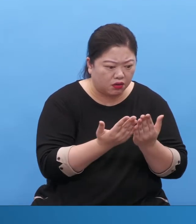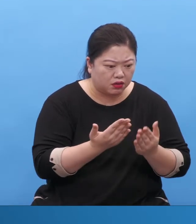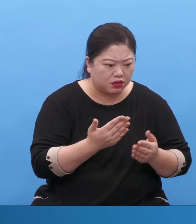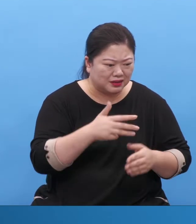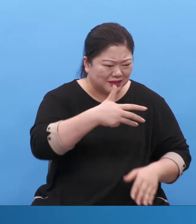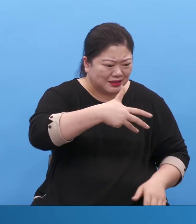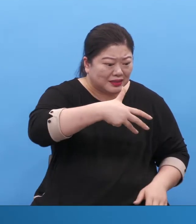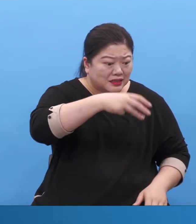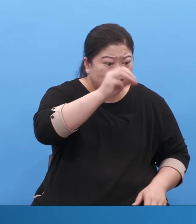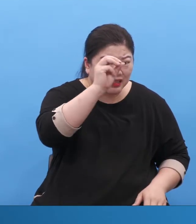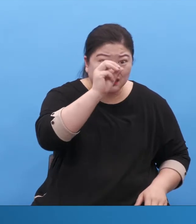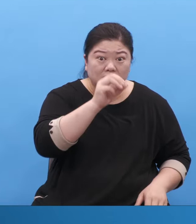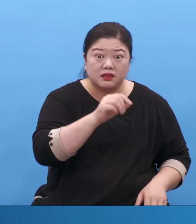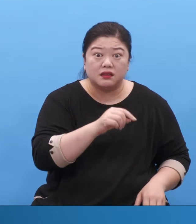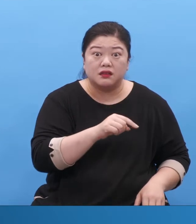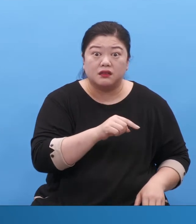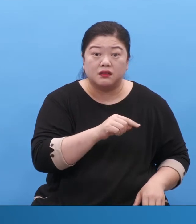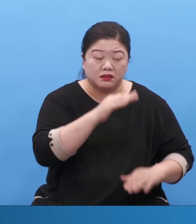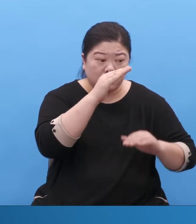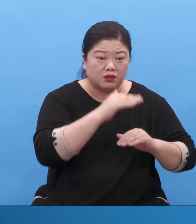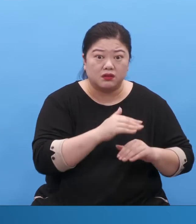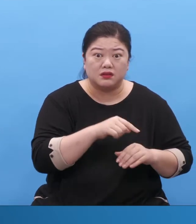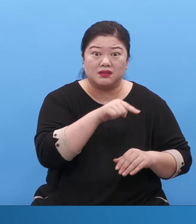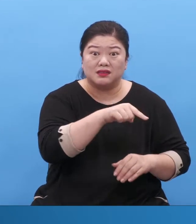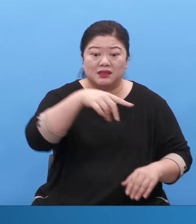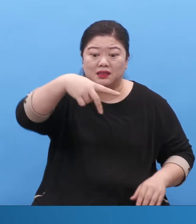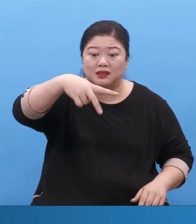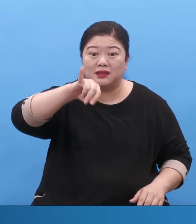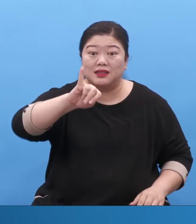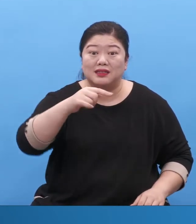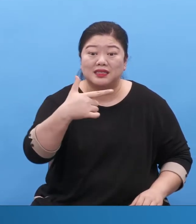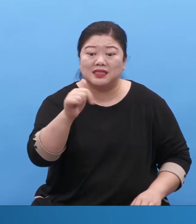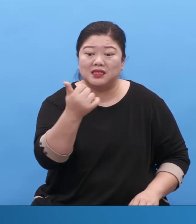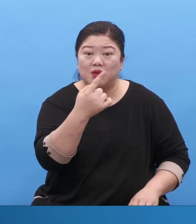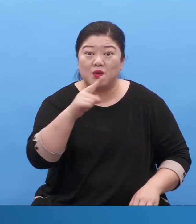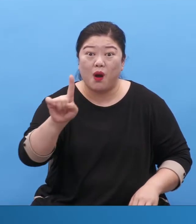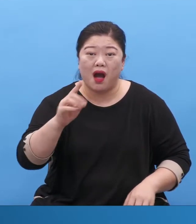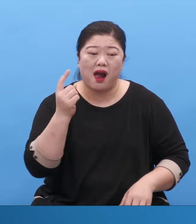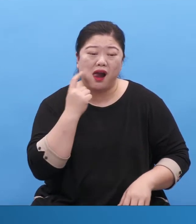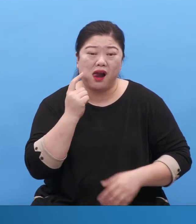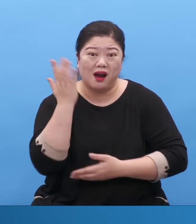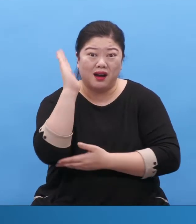장세계는 신하다 말도 안 되는 소리 똑같은 지금 다 불러요.